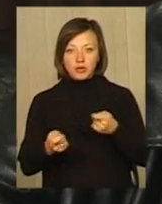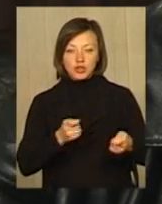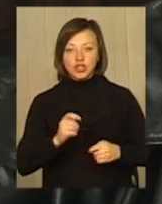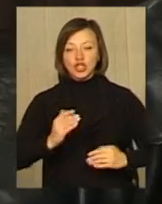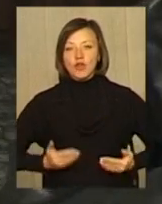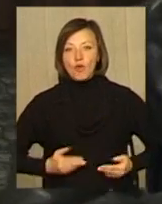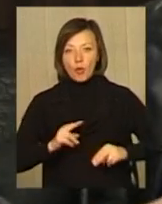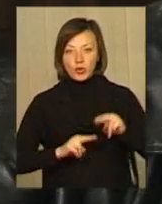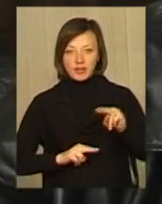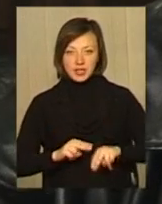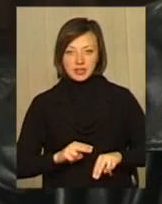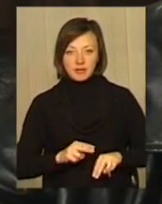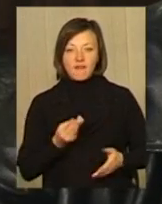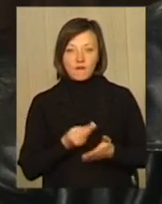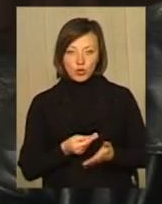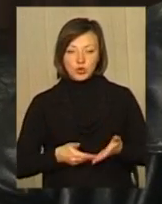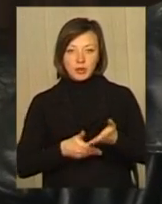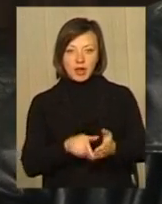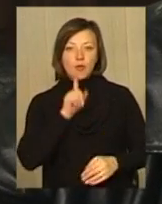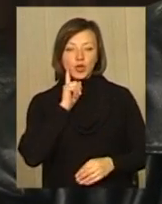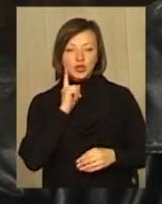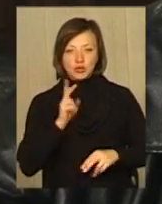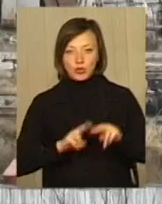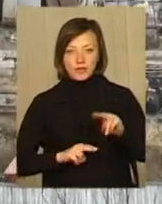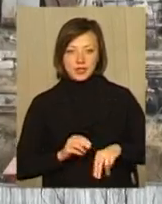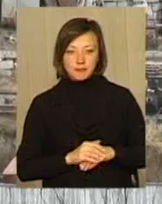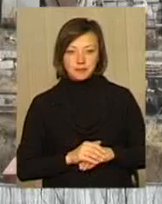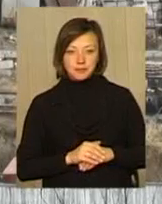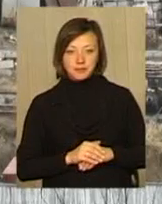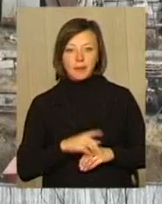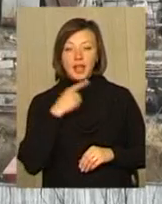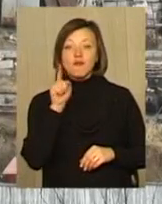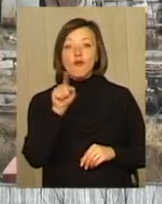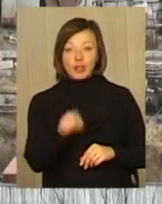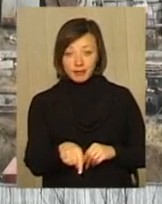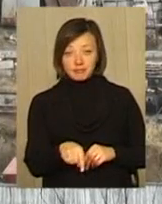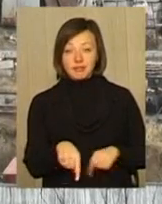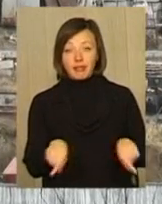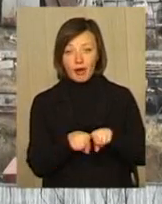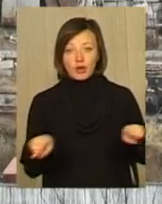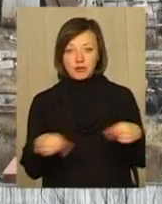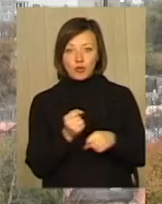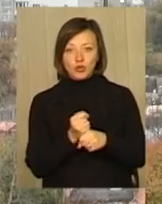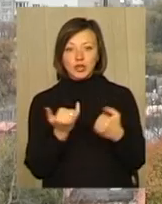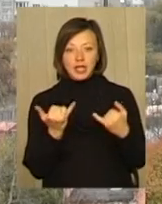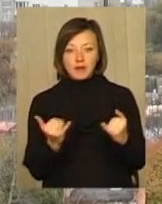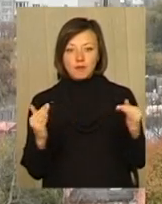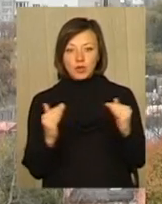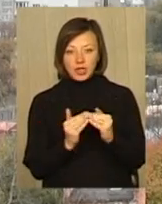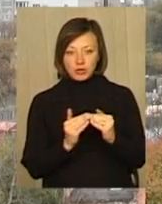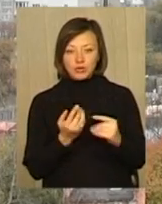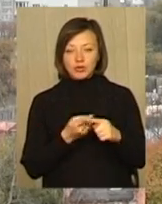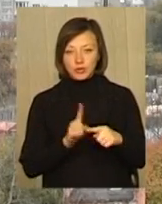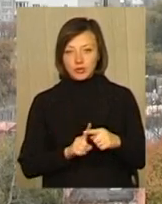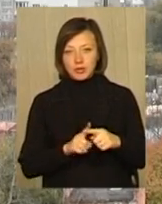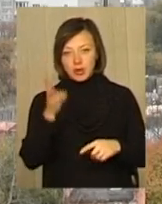будівництва Держфонду сприяння молодіжному житловому будівництву. Мовляв, саме вони так організували роботу щонині в будинку на Гастелло